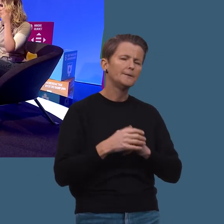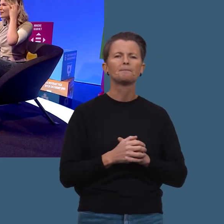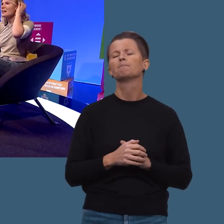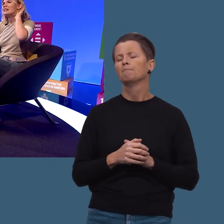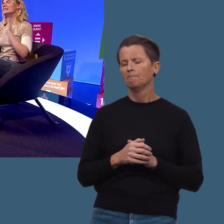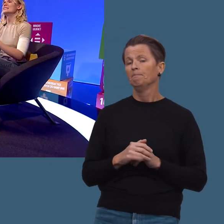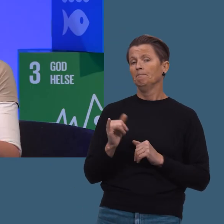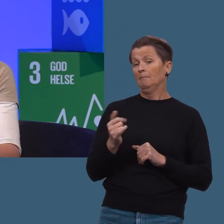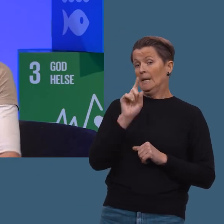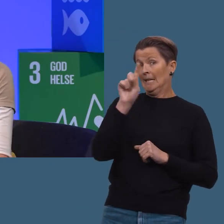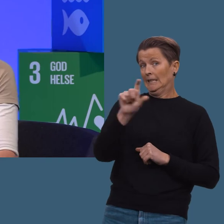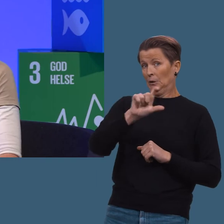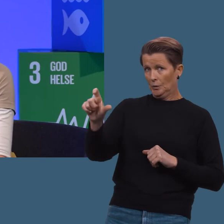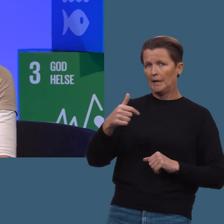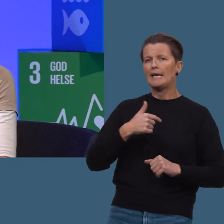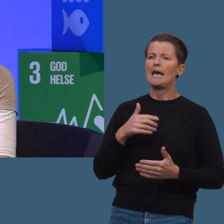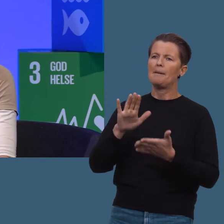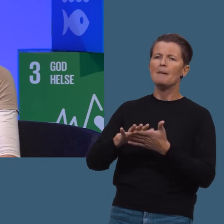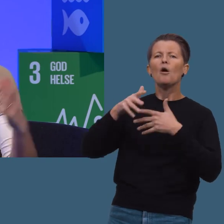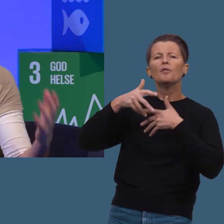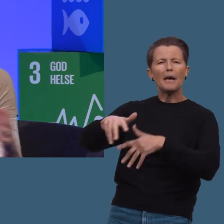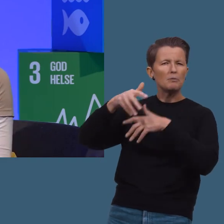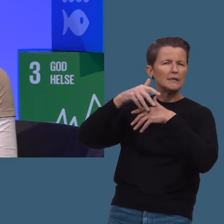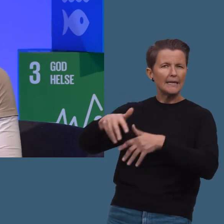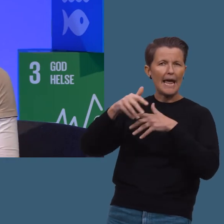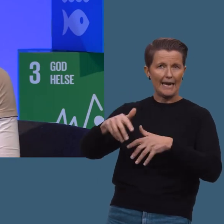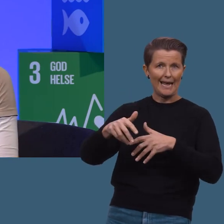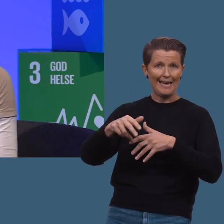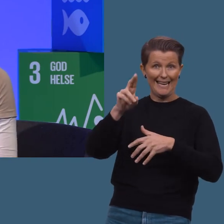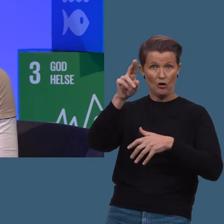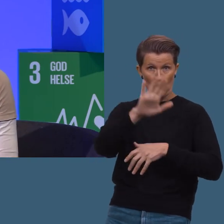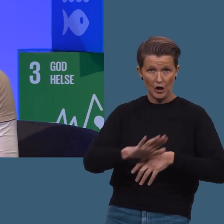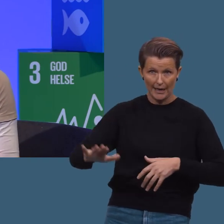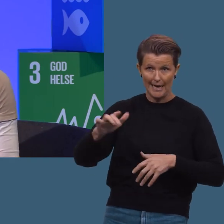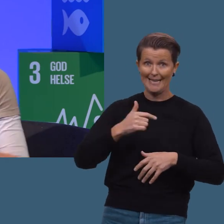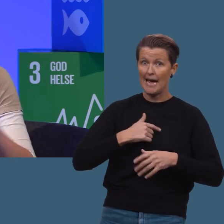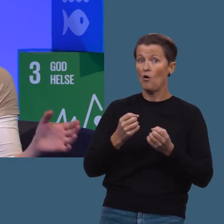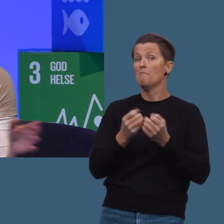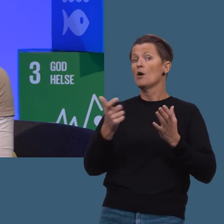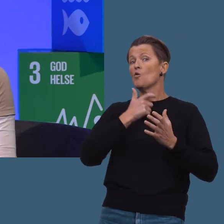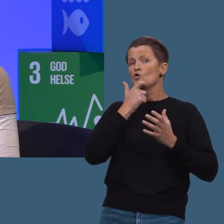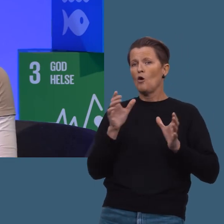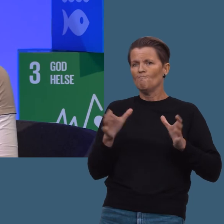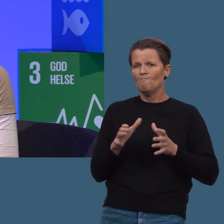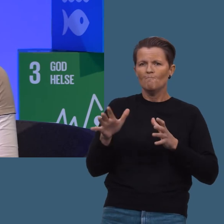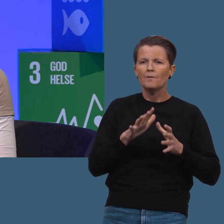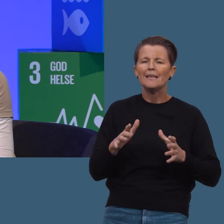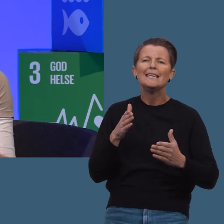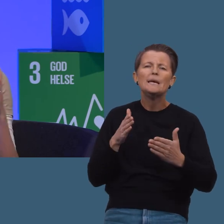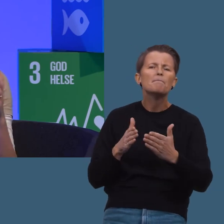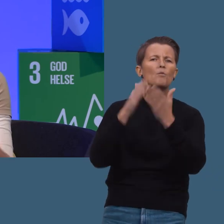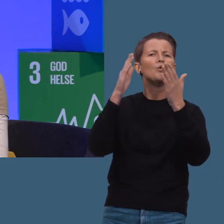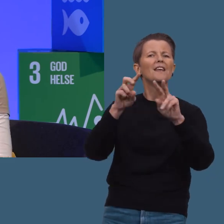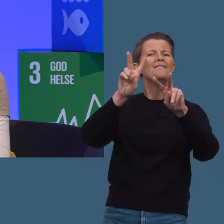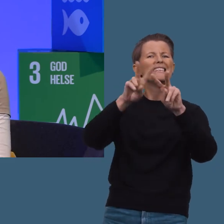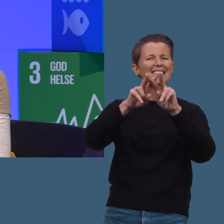blokka di egentlig? Nå neste uke skal jeg være med og demonstrere rundt om i landet med masse andre ungdommer mot